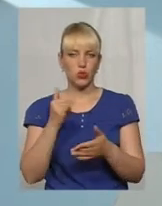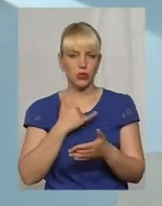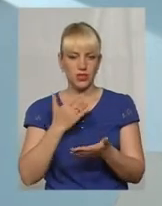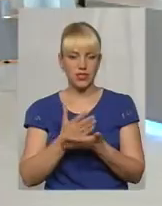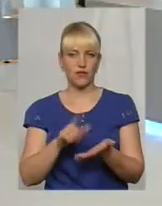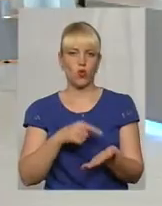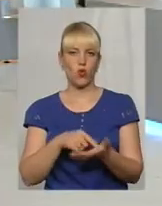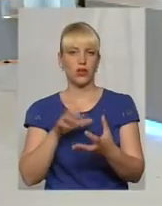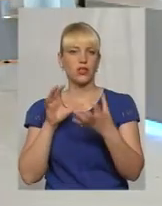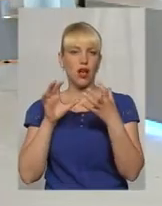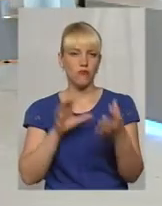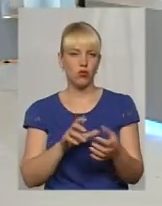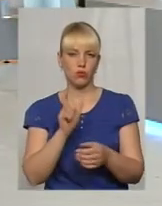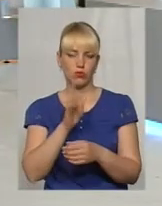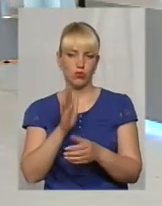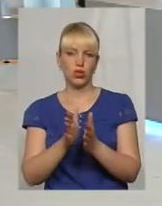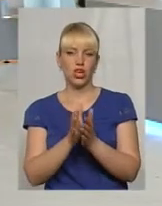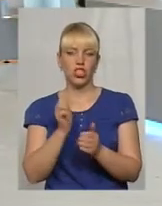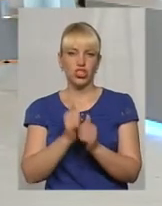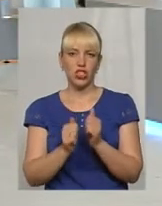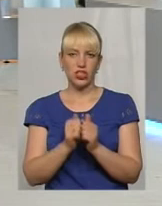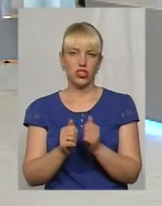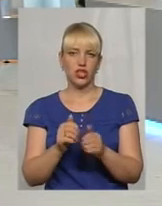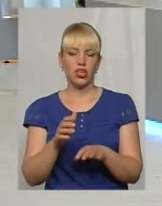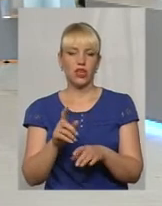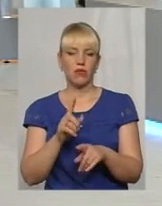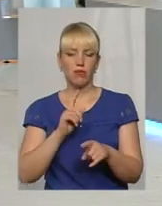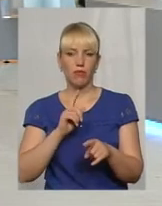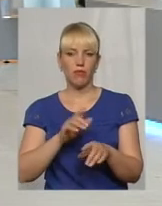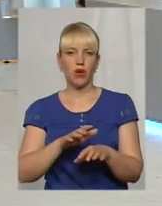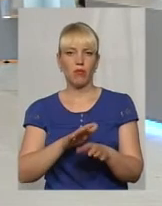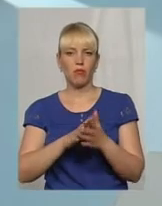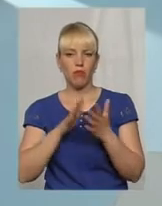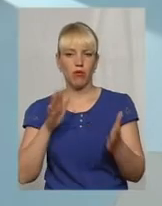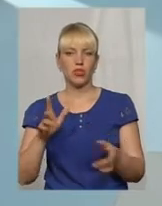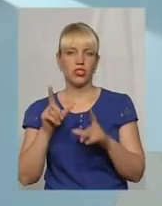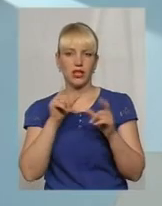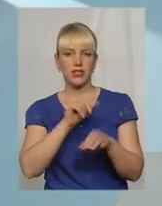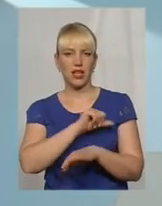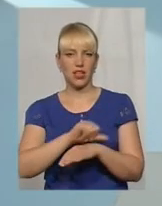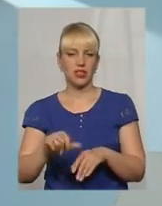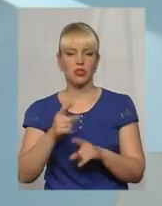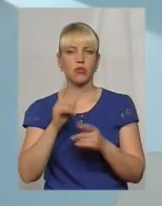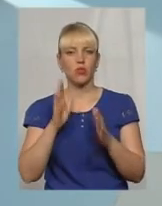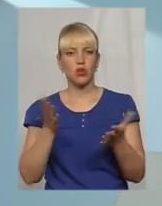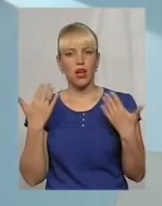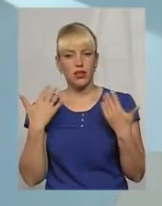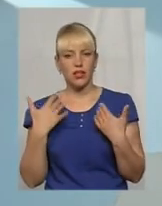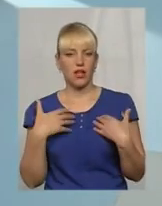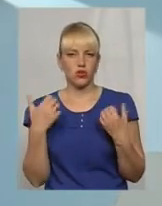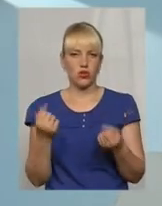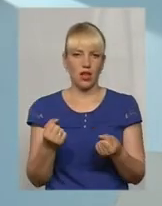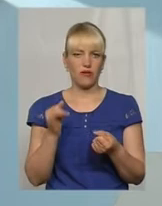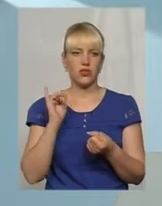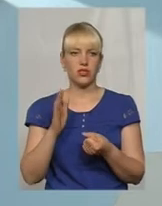люди будуть чаще і більше виїжджати за границю. І це не тільки тому, що вони будуть відпочити або оздоровлюватися. Я вважений,